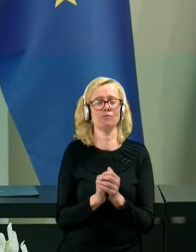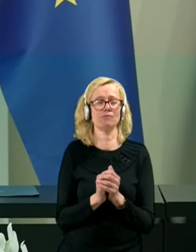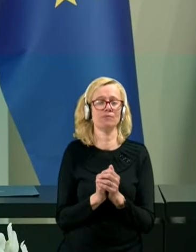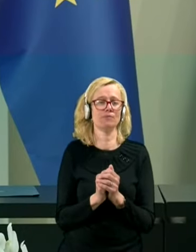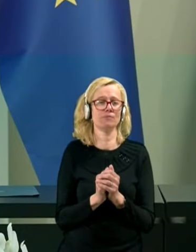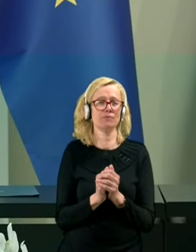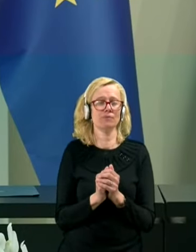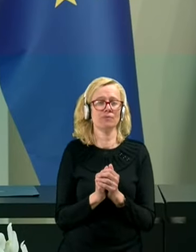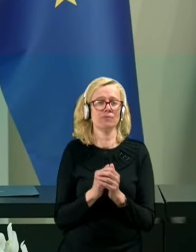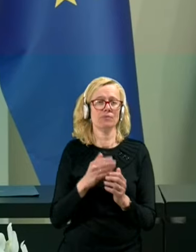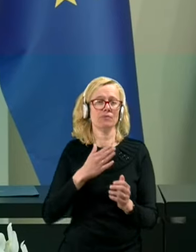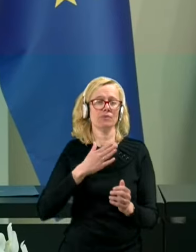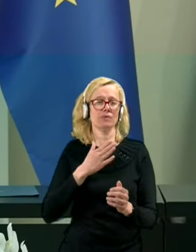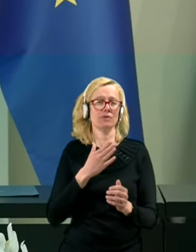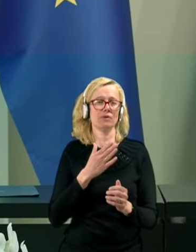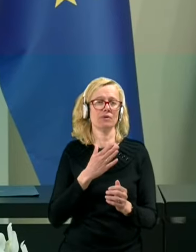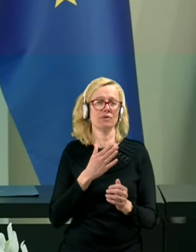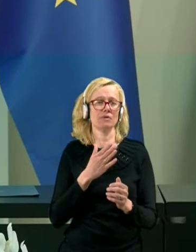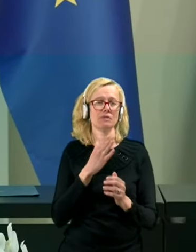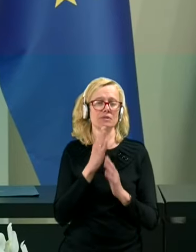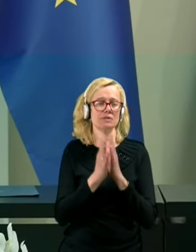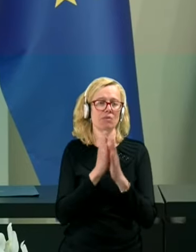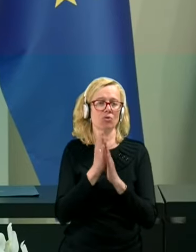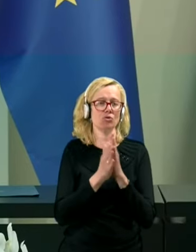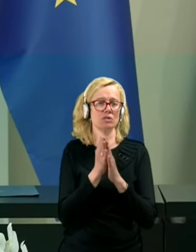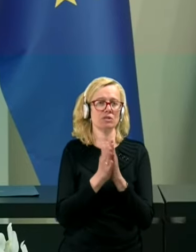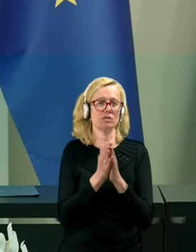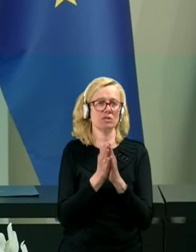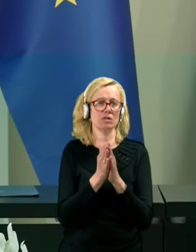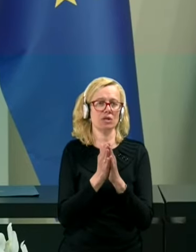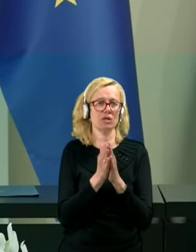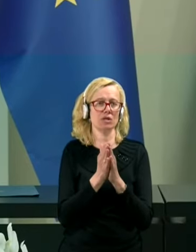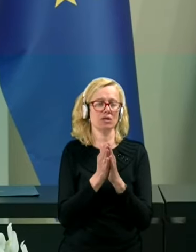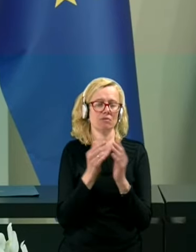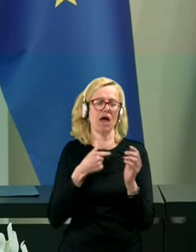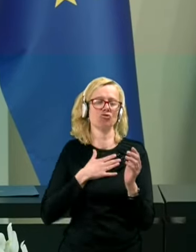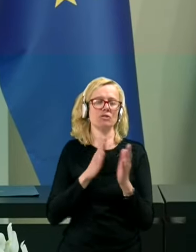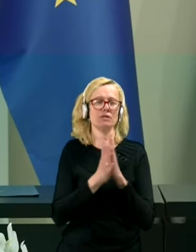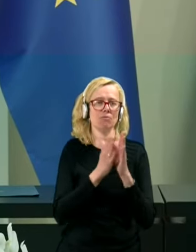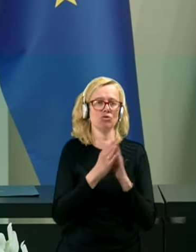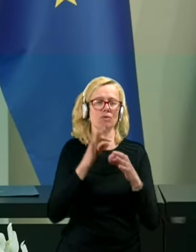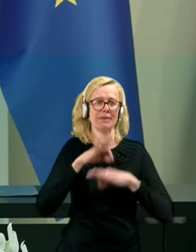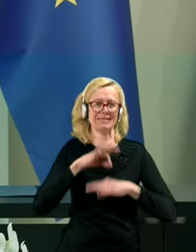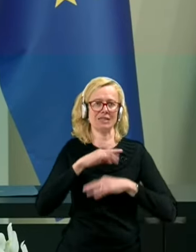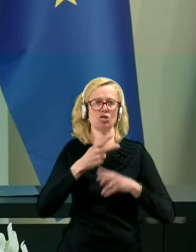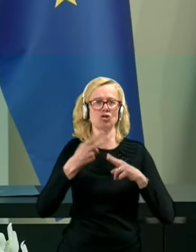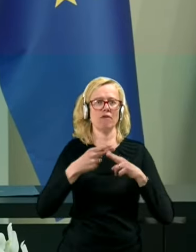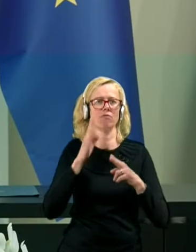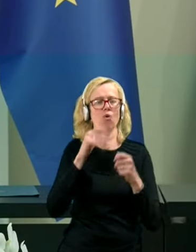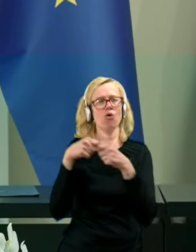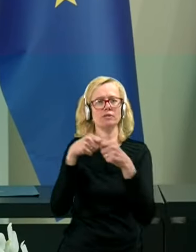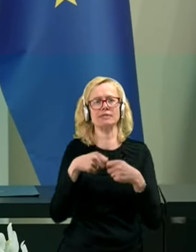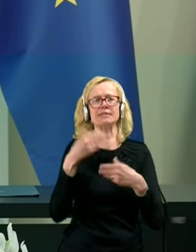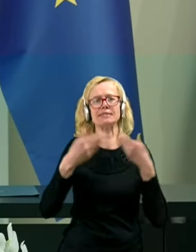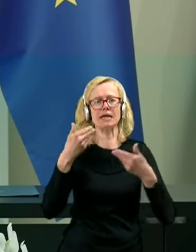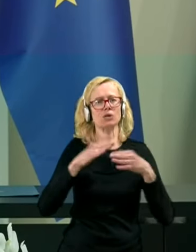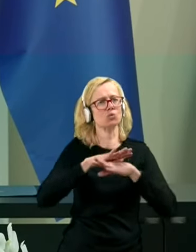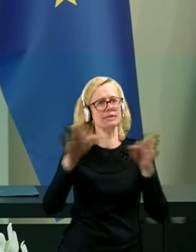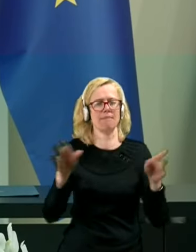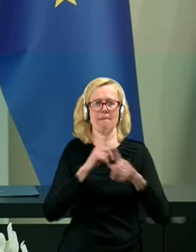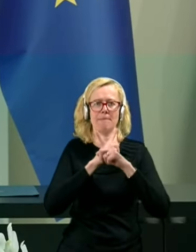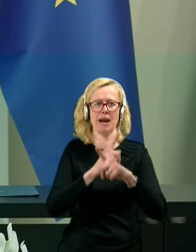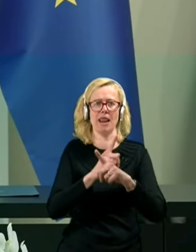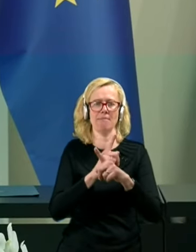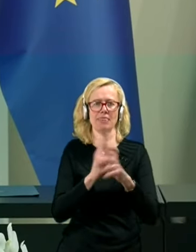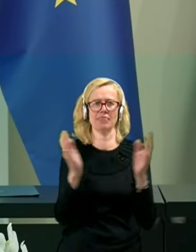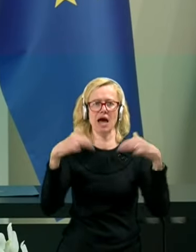pač naše zaprosilo predsednik države organiziral tudi sestanek z vsemi parlamentarnimi strankami, vsaj